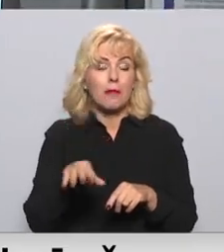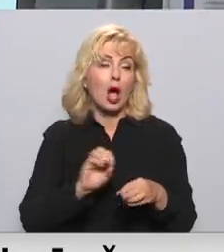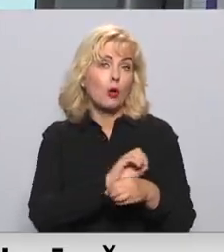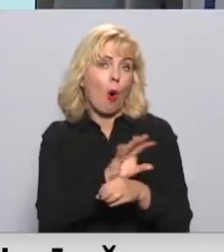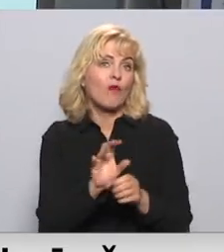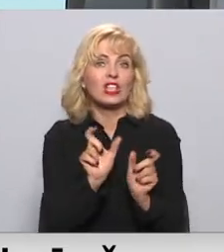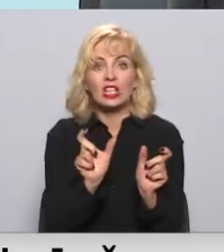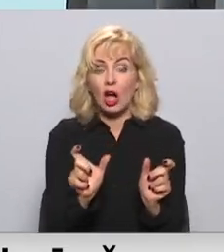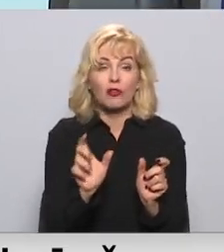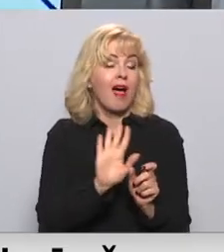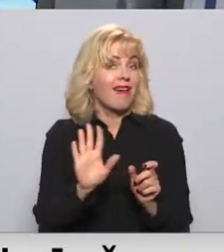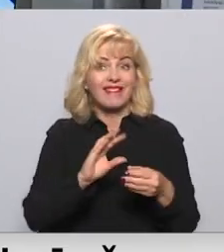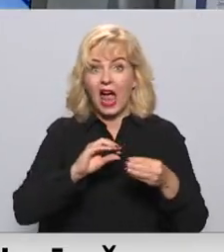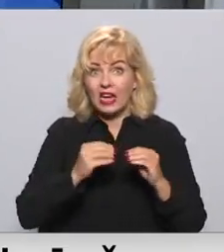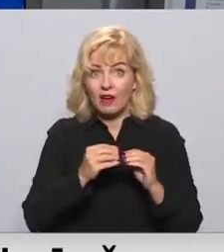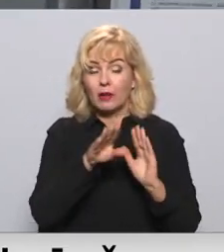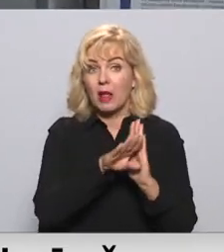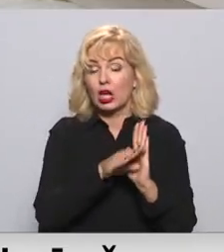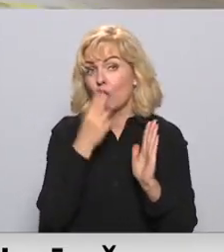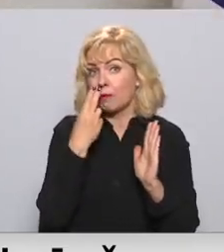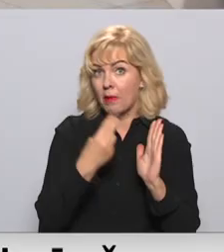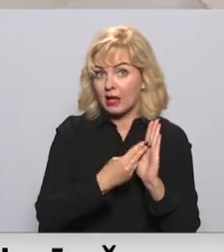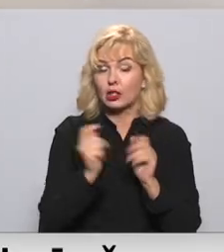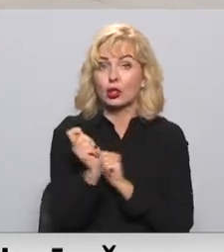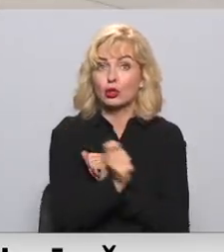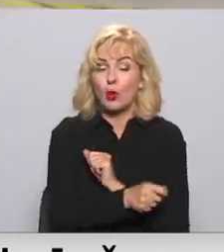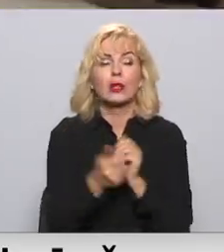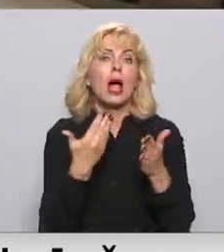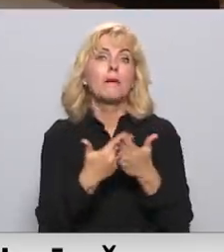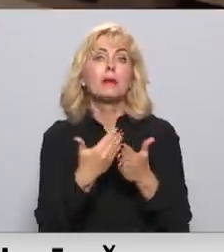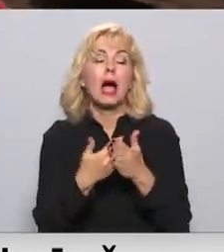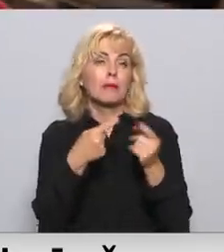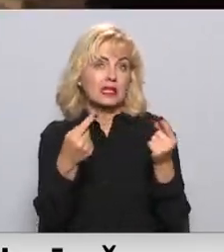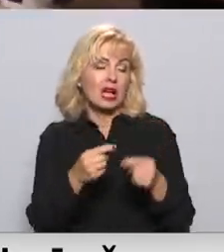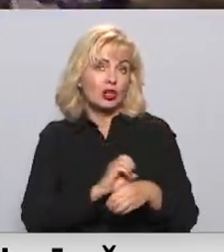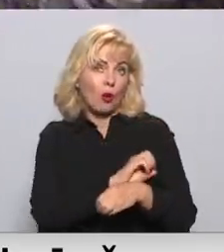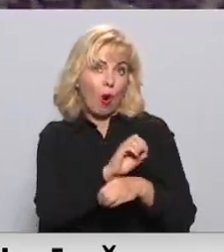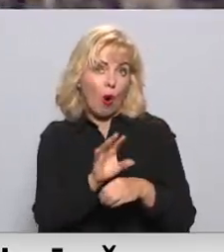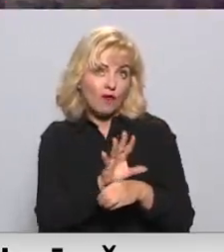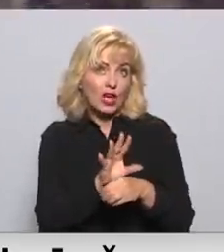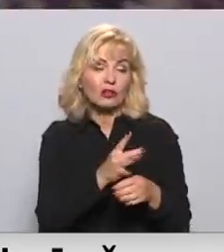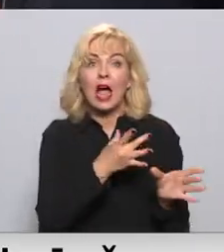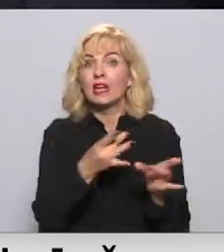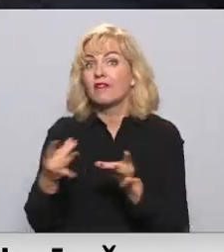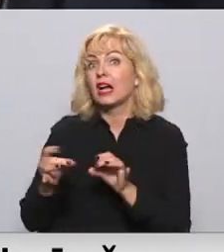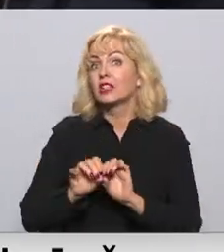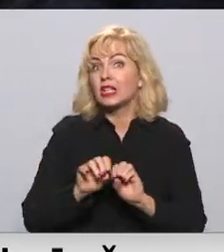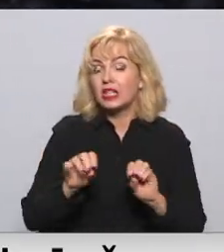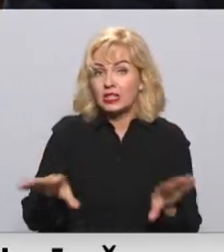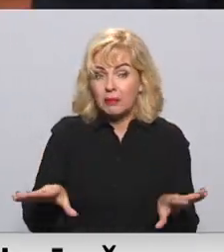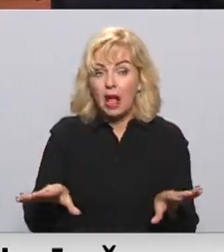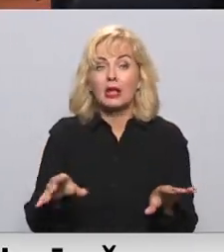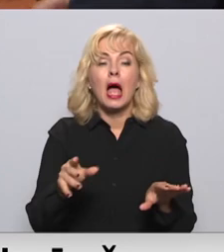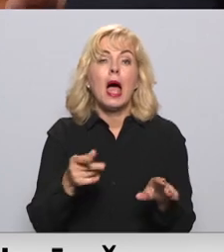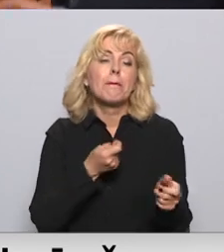ierobežojumu neievērošā no likumā paredzēti sodi. Piemēram, satskaņā ar COVID-19 infekcijas izplatības pārvaldības